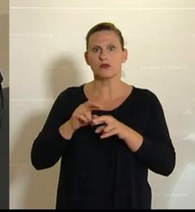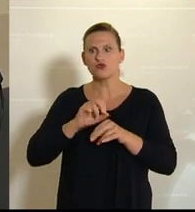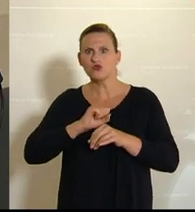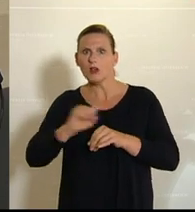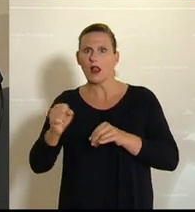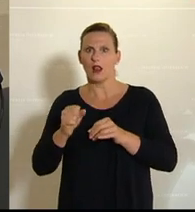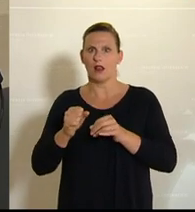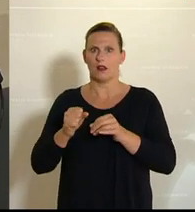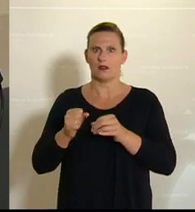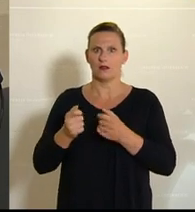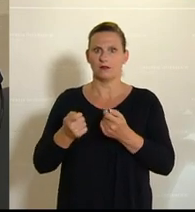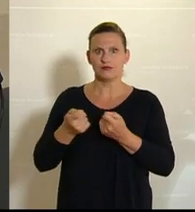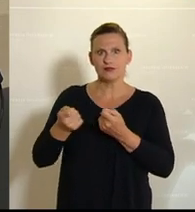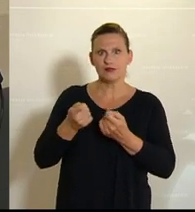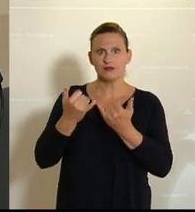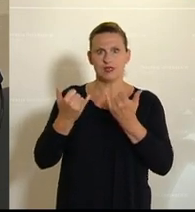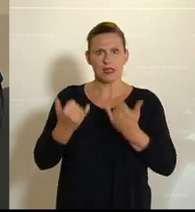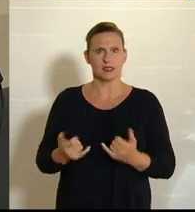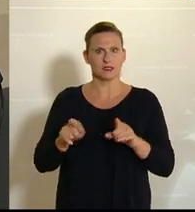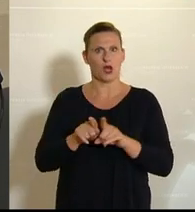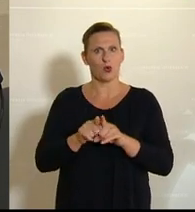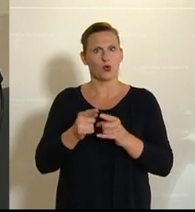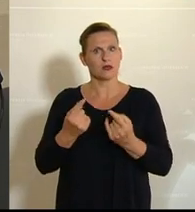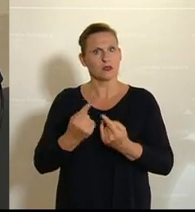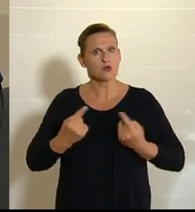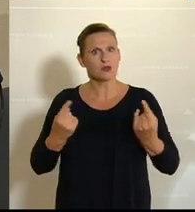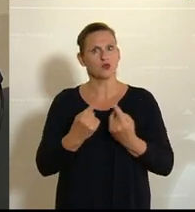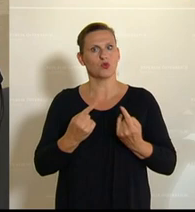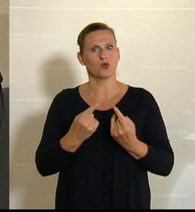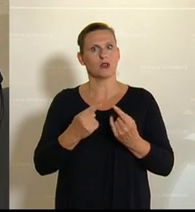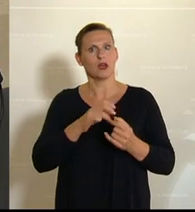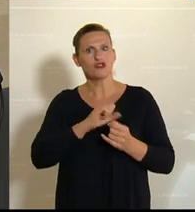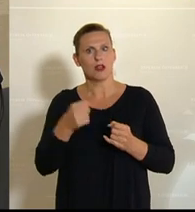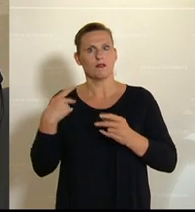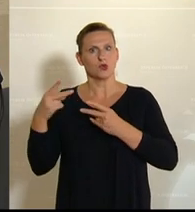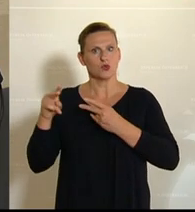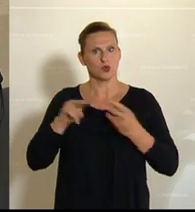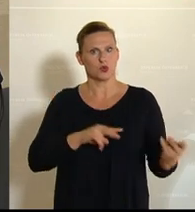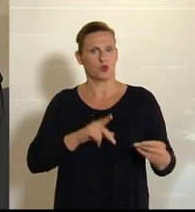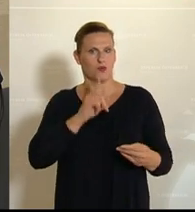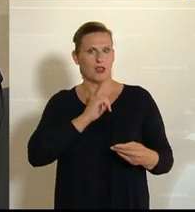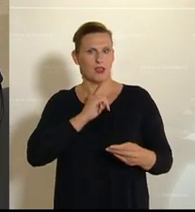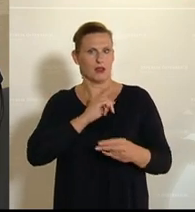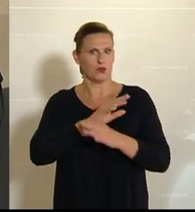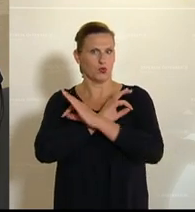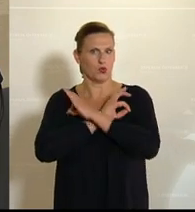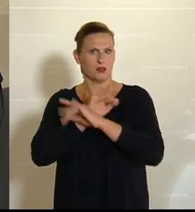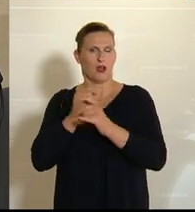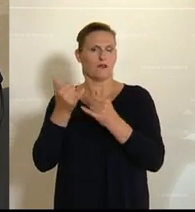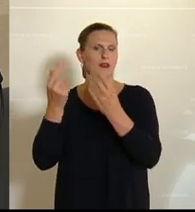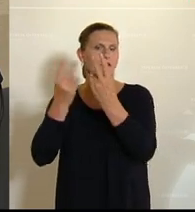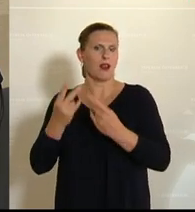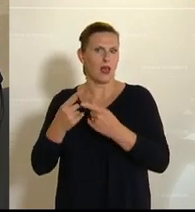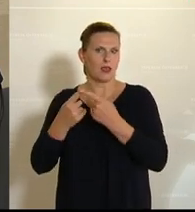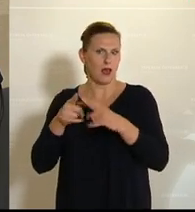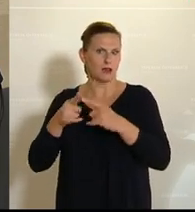gehandelt hat. Das versetzt uns jetzt auch in die Lage, schneller wieder aufsperren zu können und weniger Tote beklagen zu müssen, als das in anderen Ländern